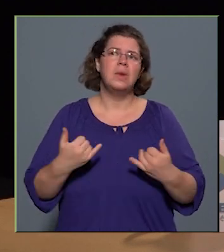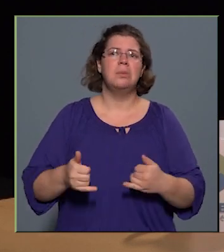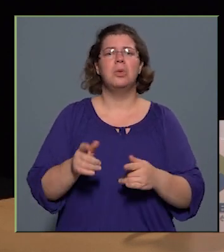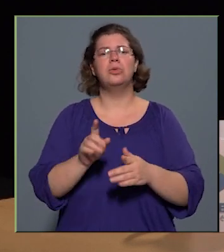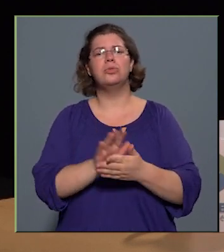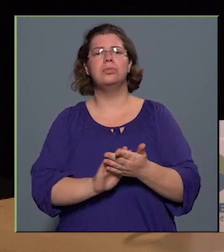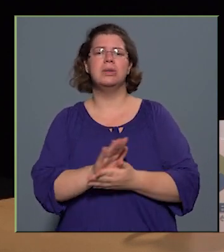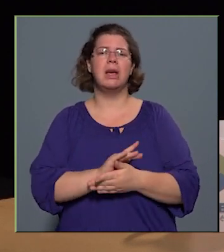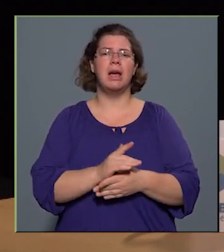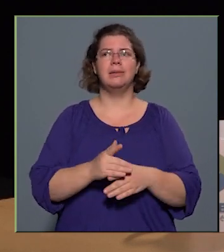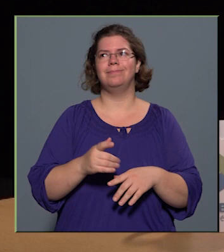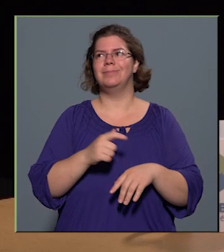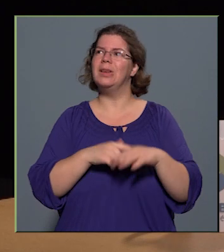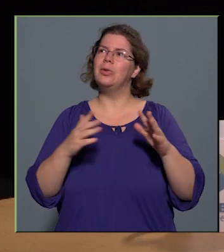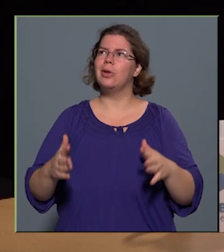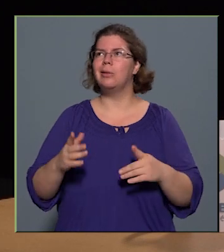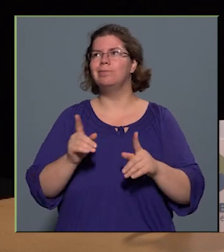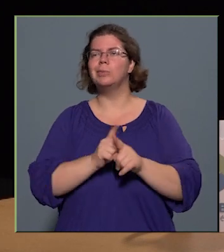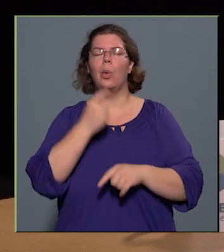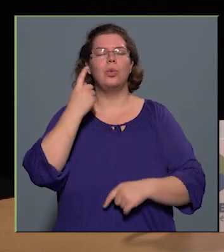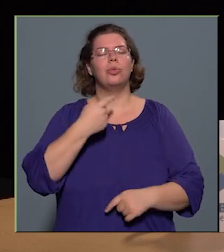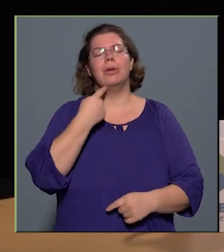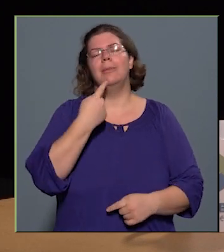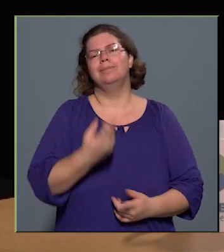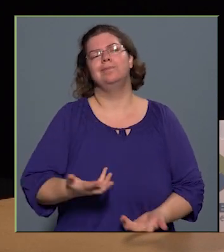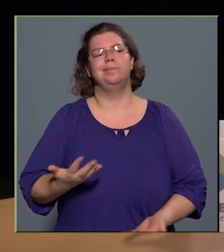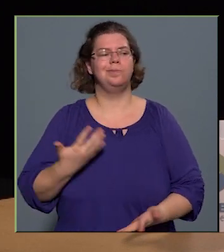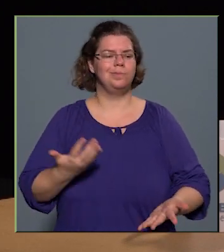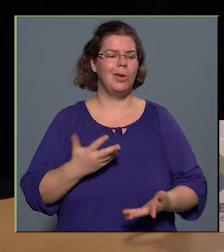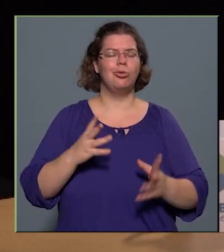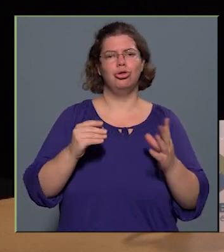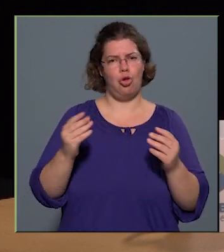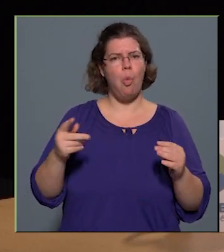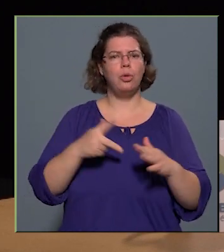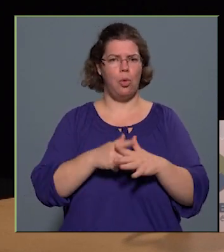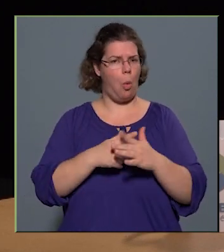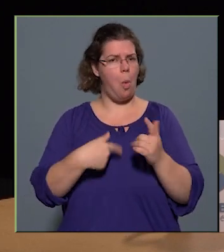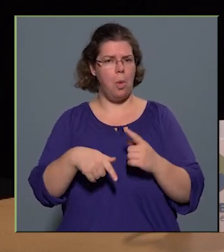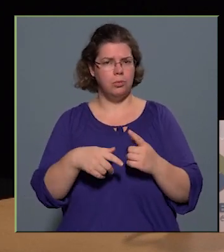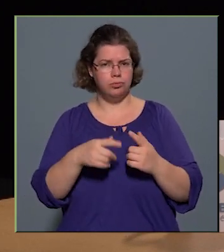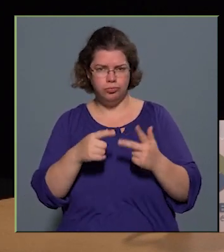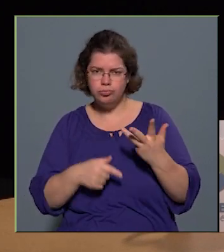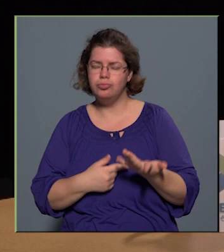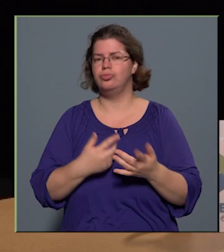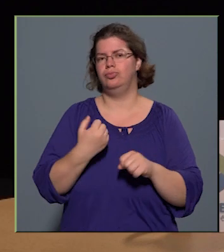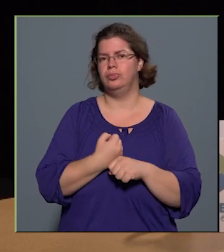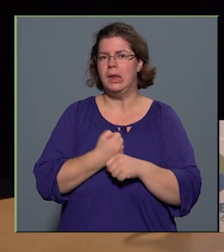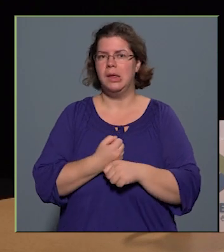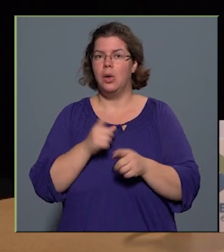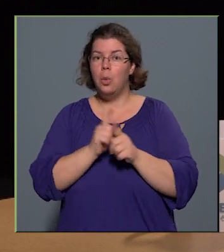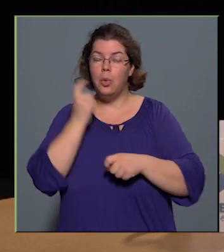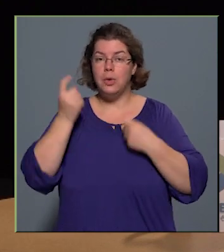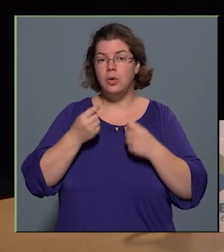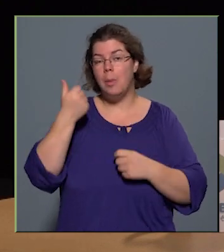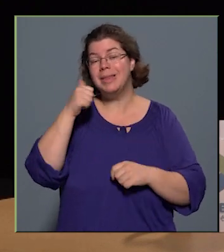milyen időszakot éli? Ja, úgy tudnám ezt megfogalmazni, hogy nagyon sok dolgot csinálunk, úgy gondolom, hogy népszerű